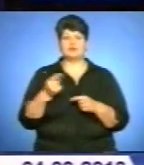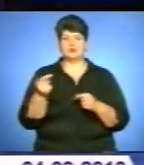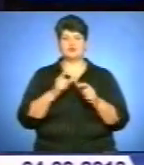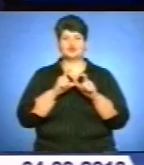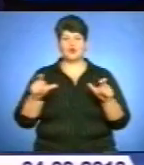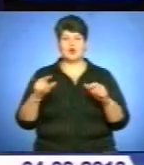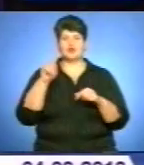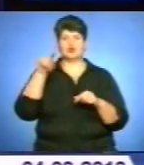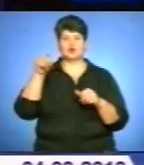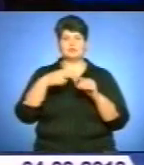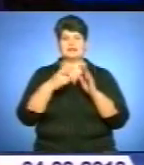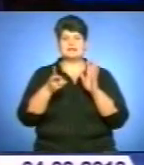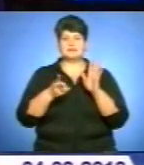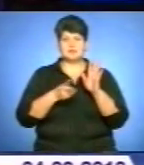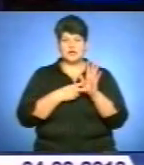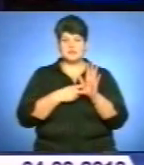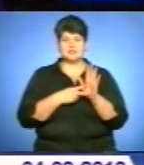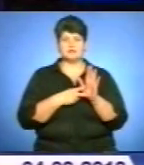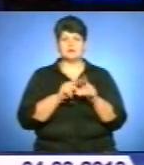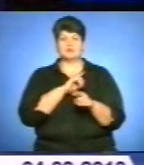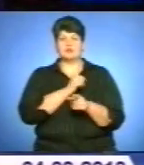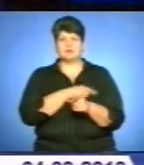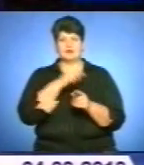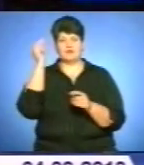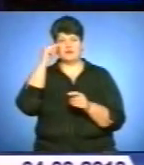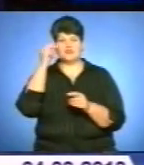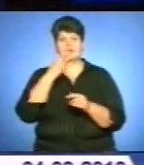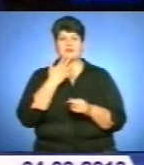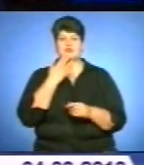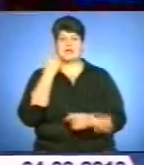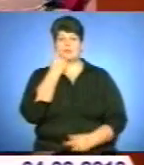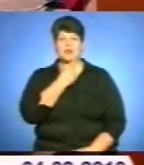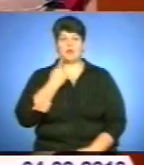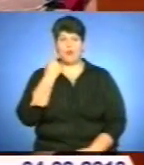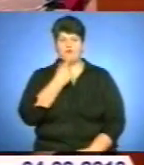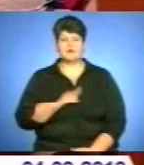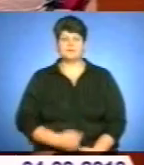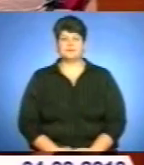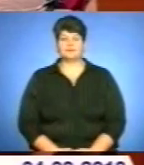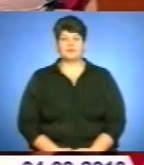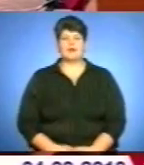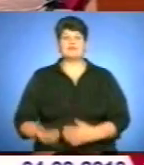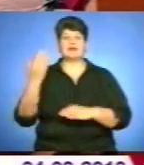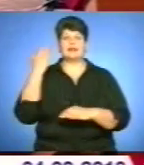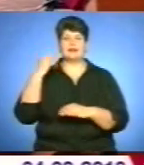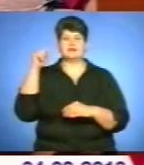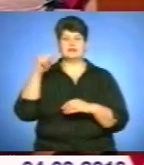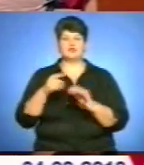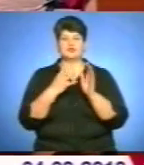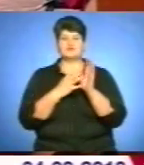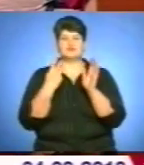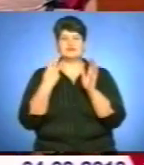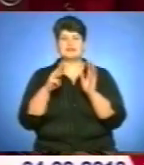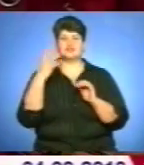номер 17 з поглибленим вивченням іноземних мов. Про це дивимось далі. У далекому 1934